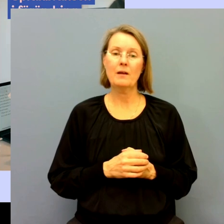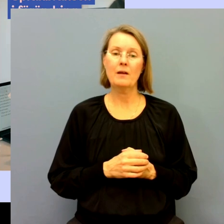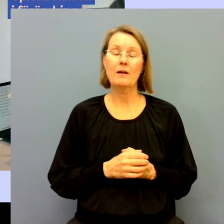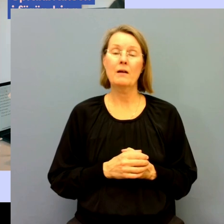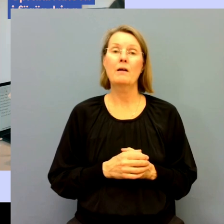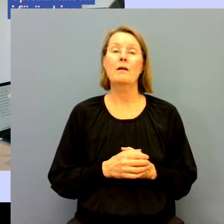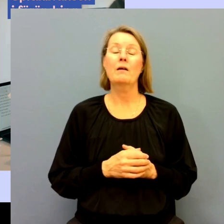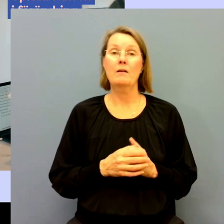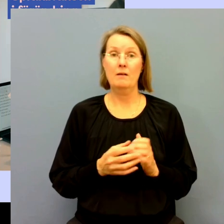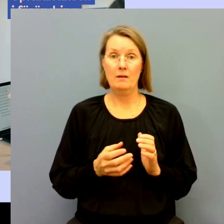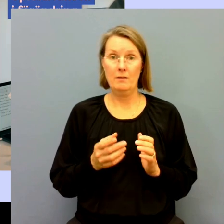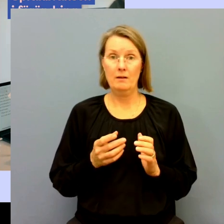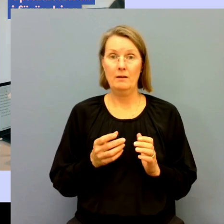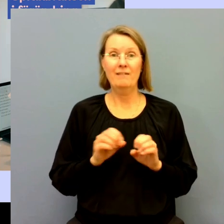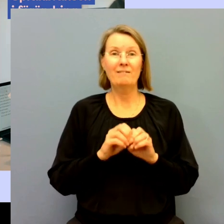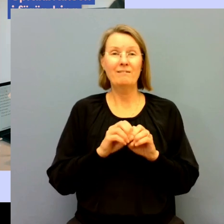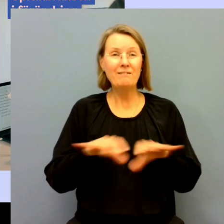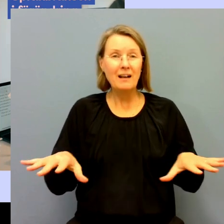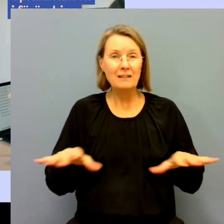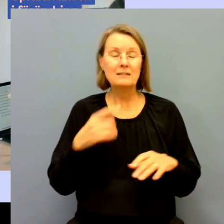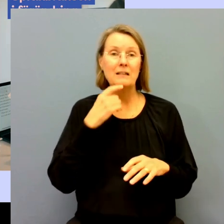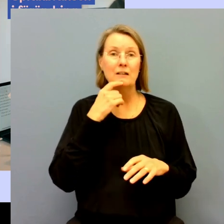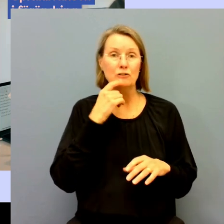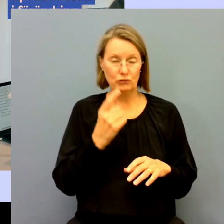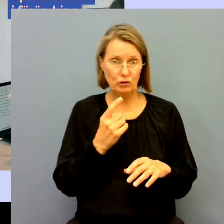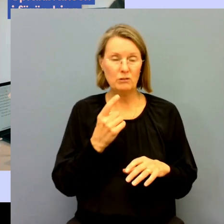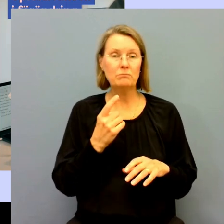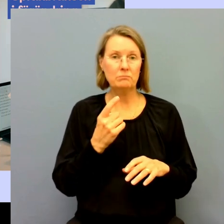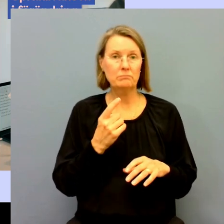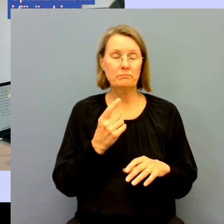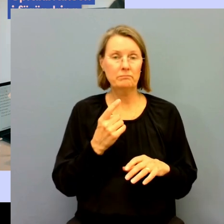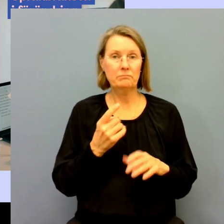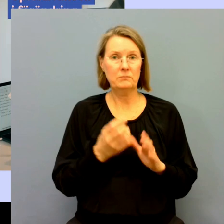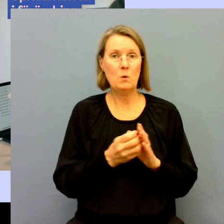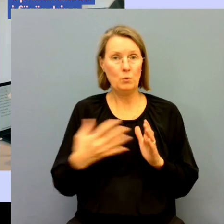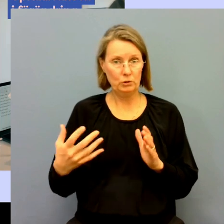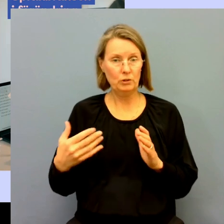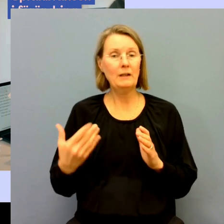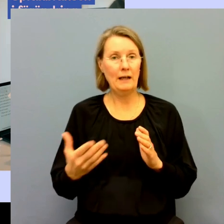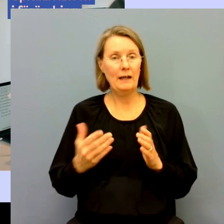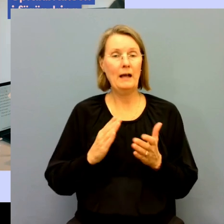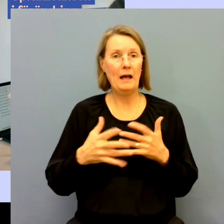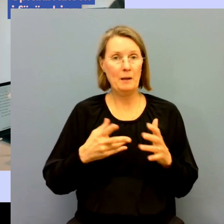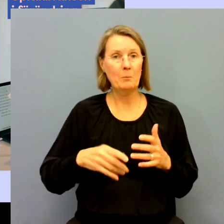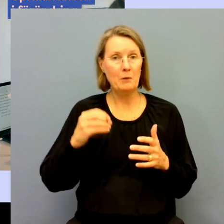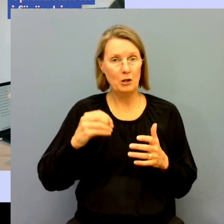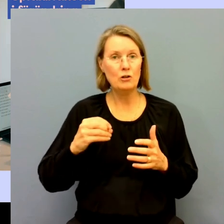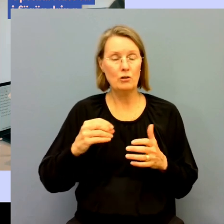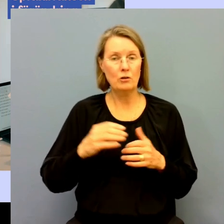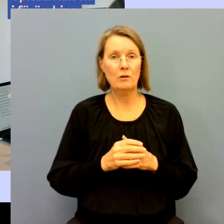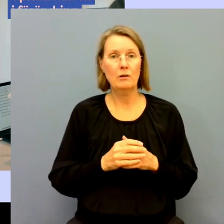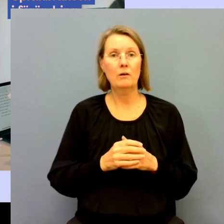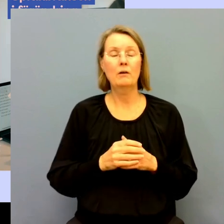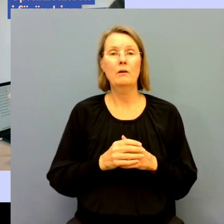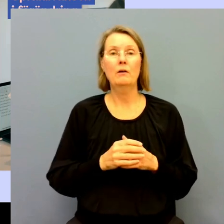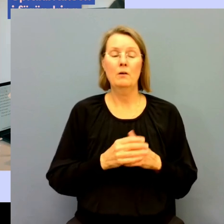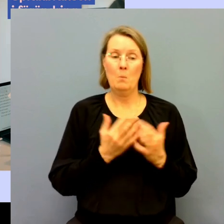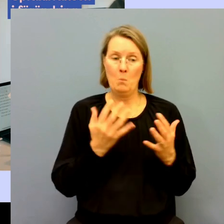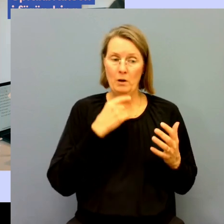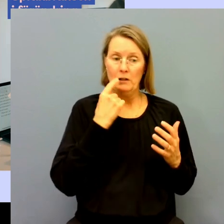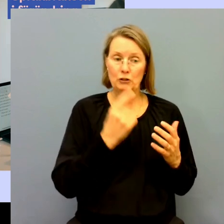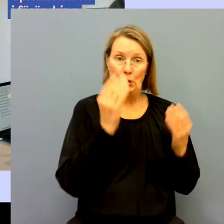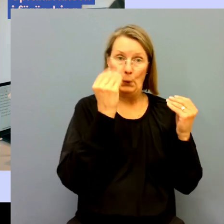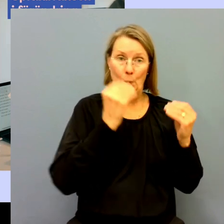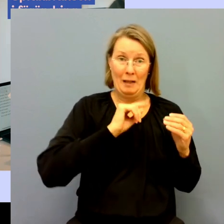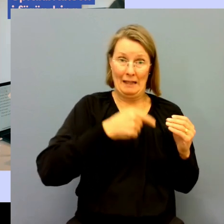Och som orsaker angav de flesta just brister i arbetsmiljö och löner även här. Och flera lyfter ju också att utbildningen är